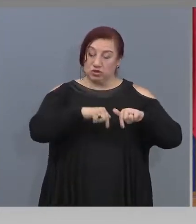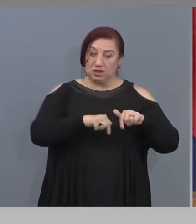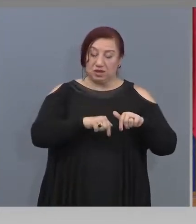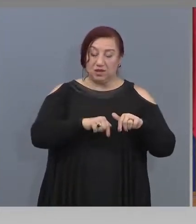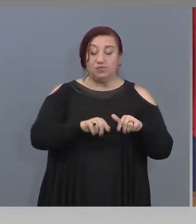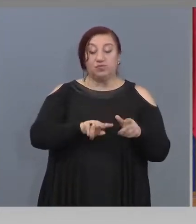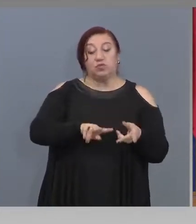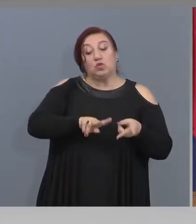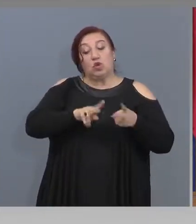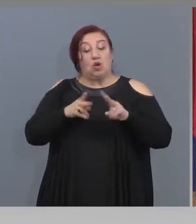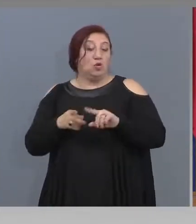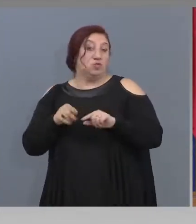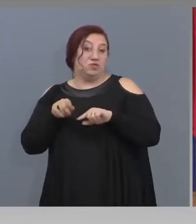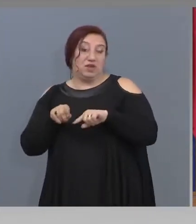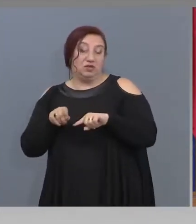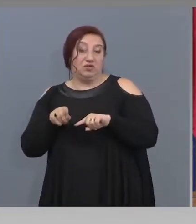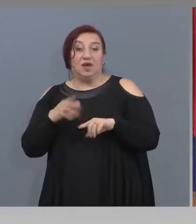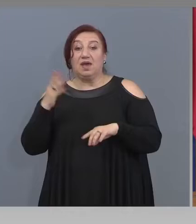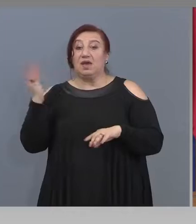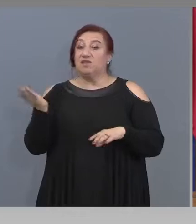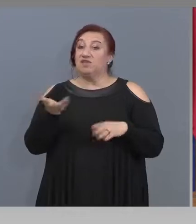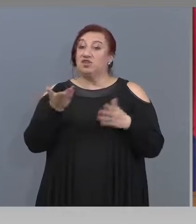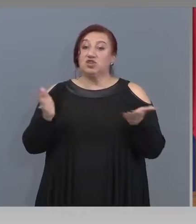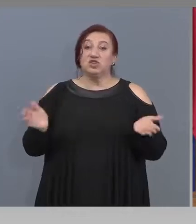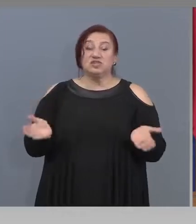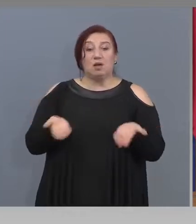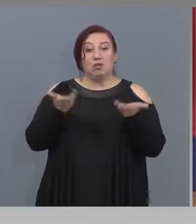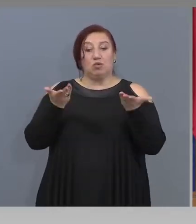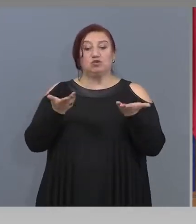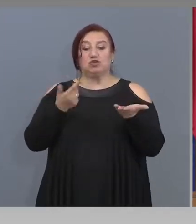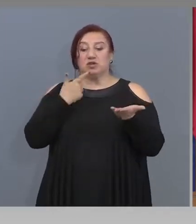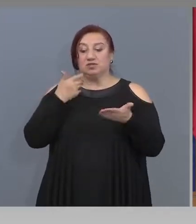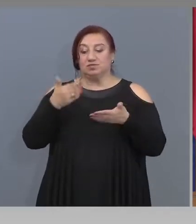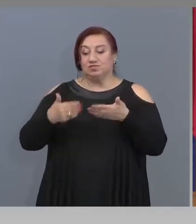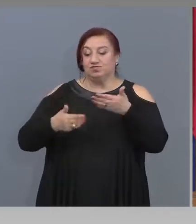Освен това, вече стартираха сесиите за